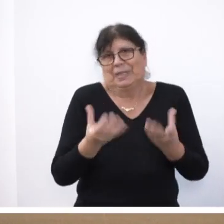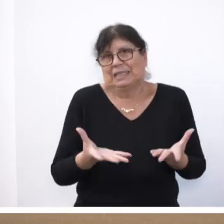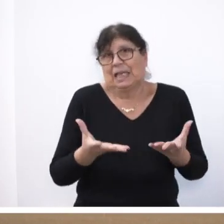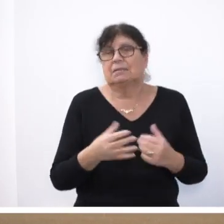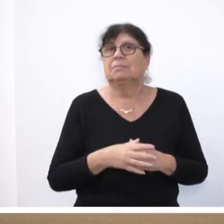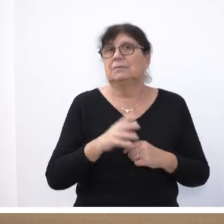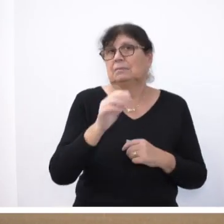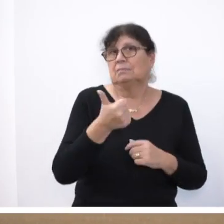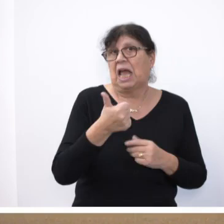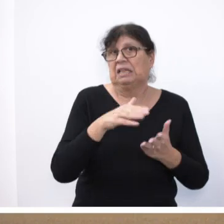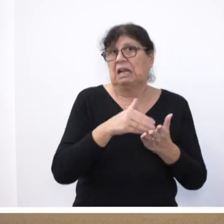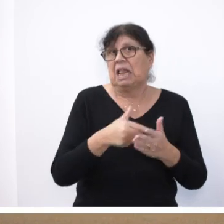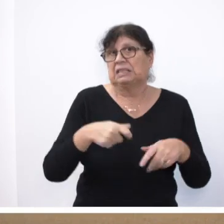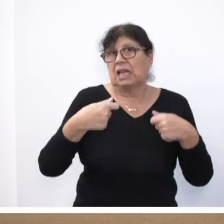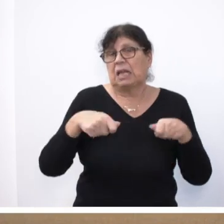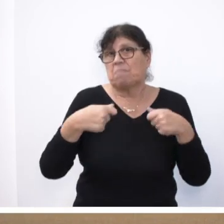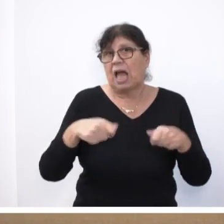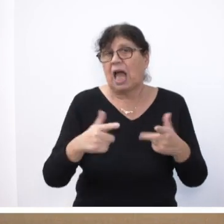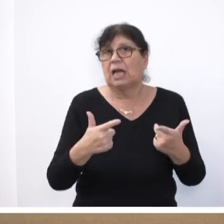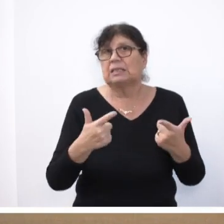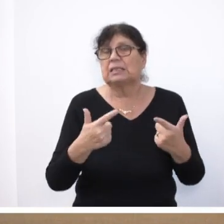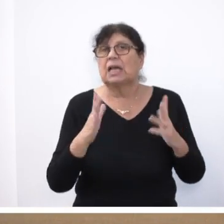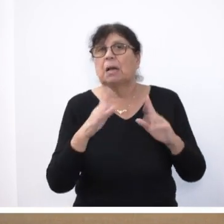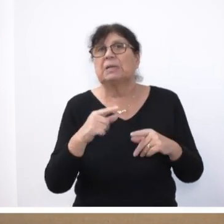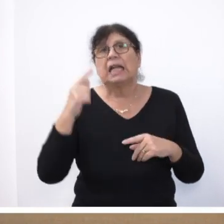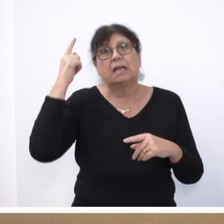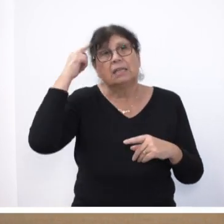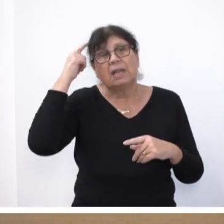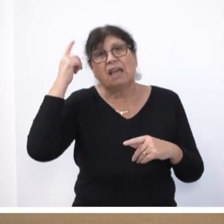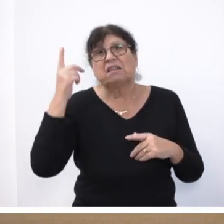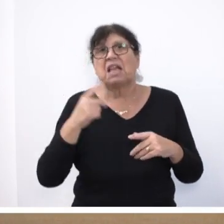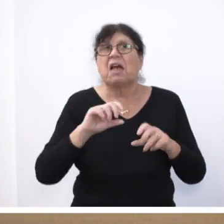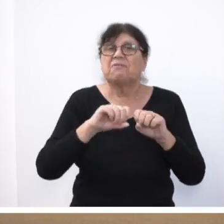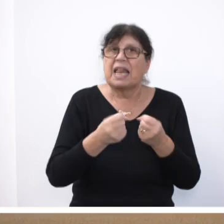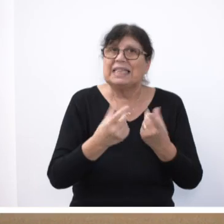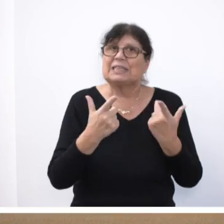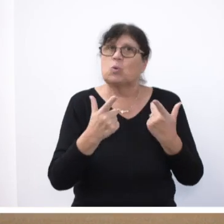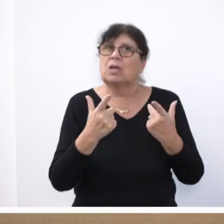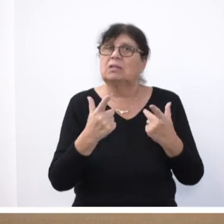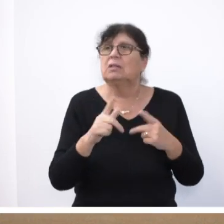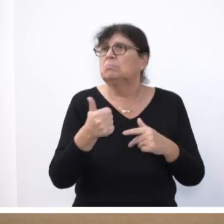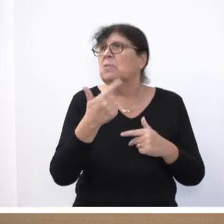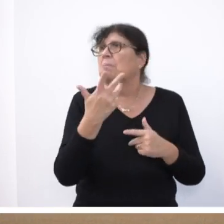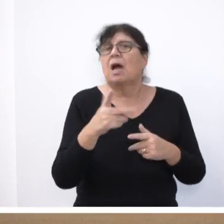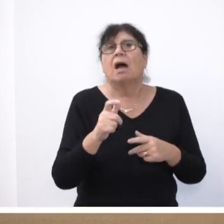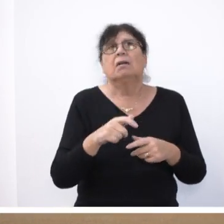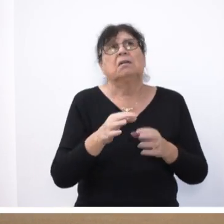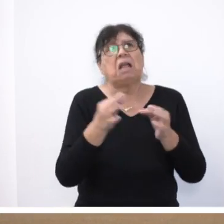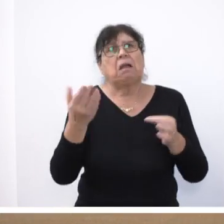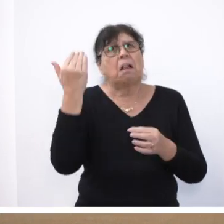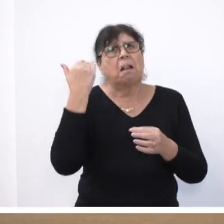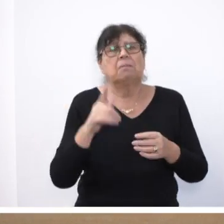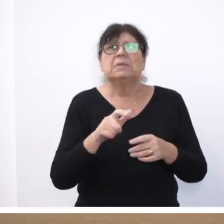Ein Klassenkamerad mit Gehirnverletzungen und Schädelverletzungen hat in der Zivilbevölker Zeitung vor ein paar Tagen die Gelegenheit gehabt,